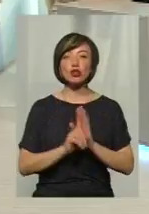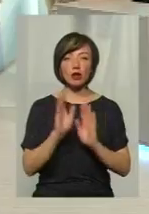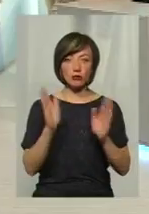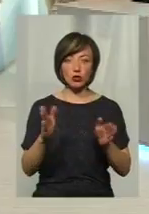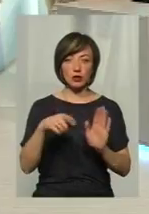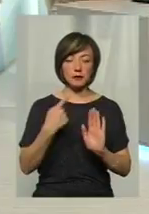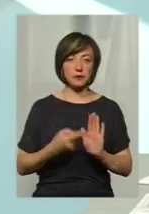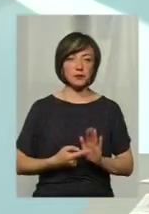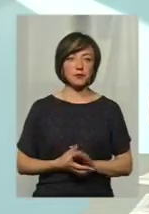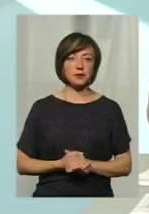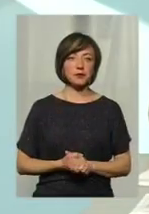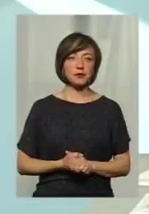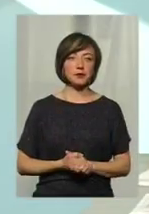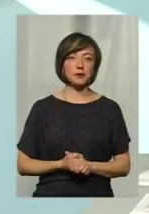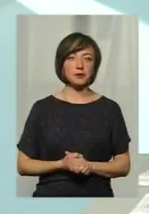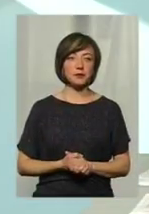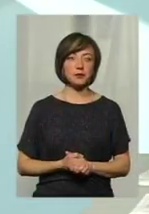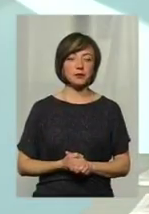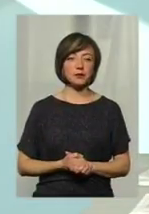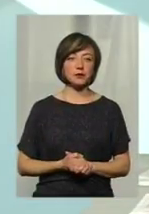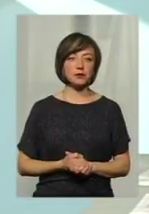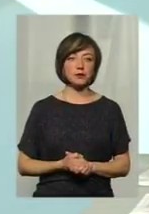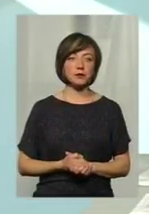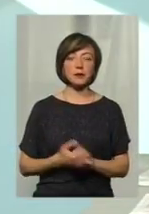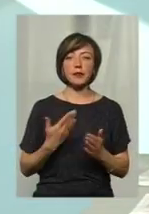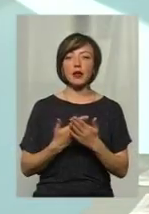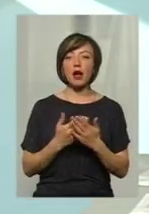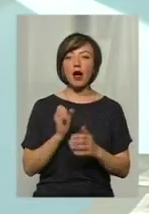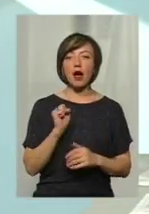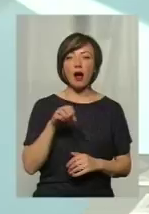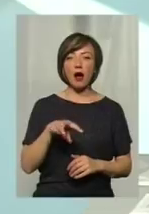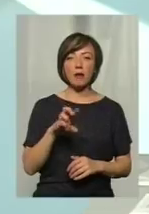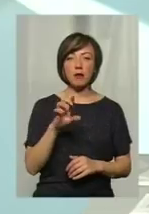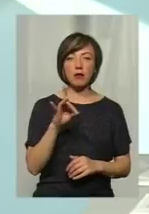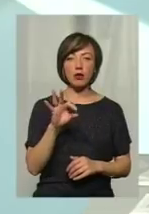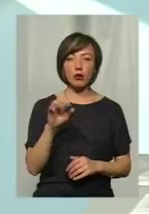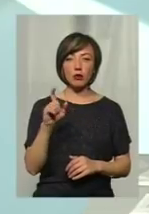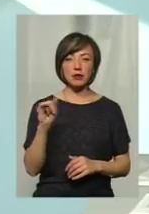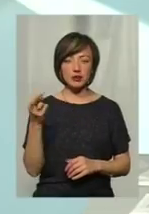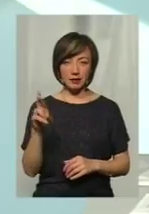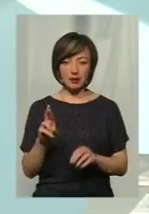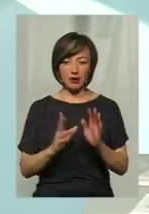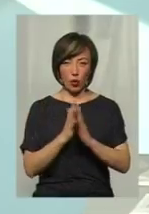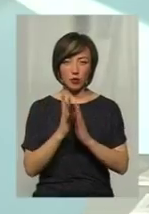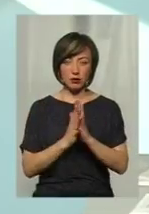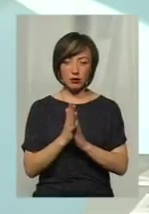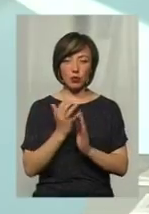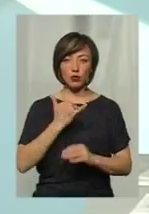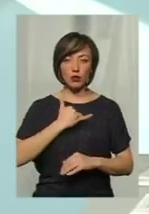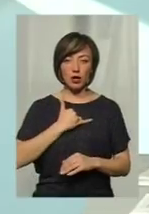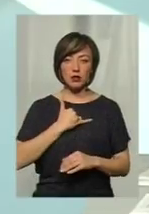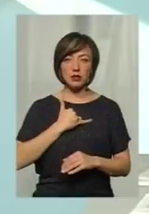починати? Якщо брати по амброзії поленолисті, то в нас,